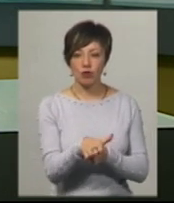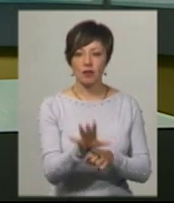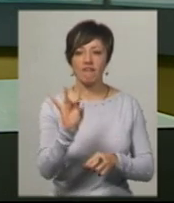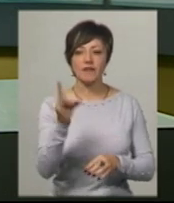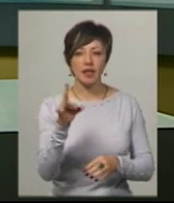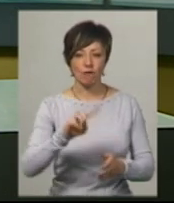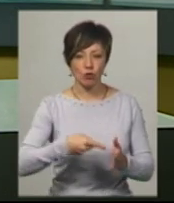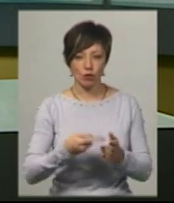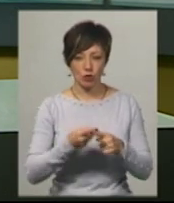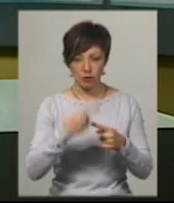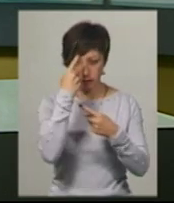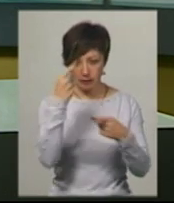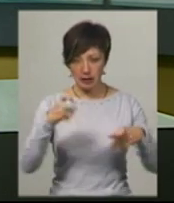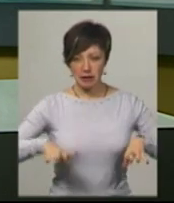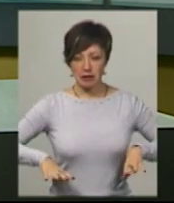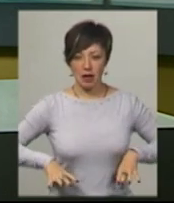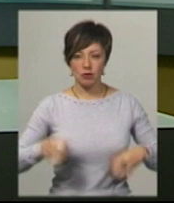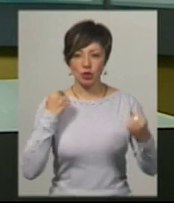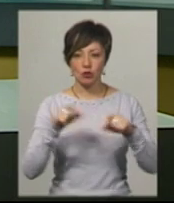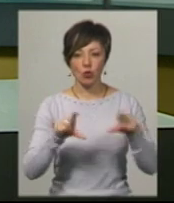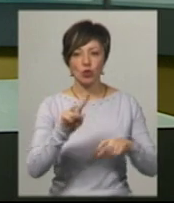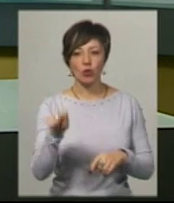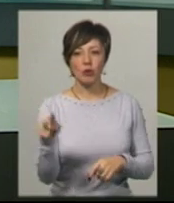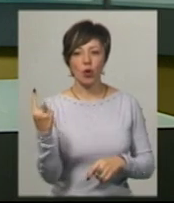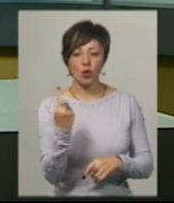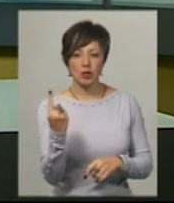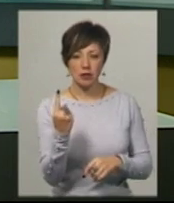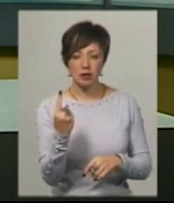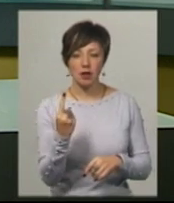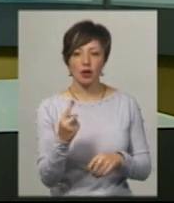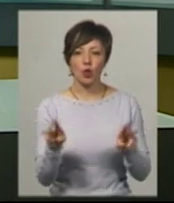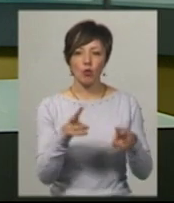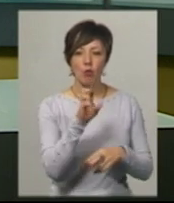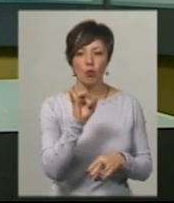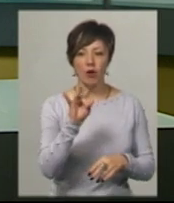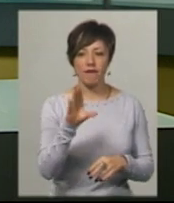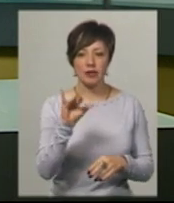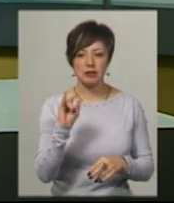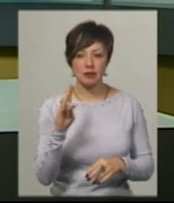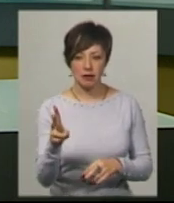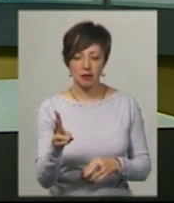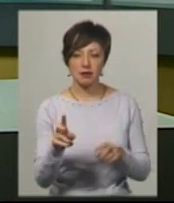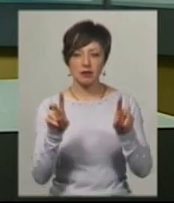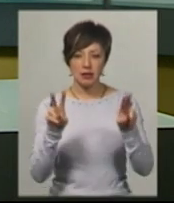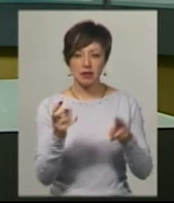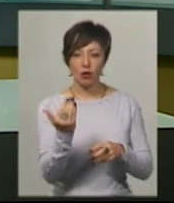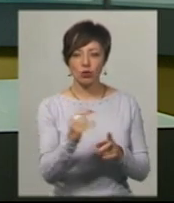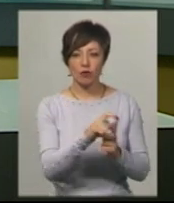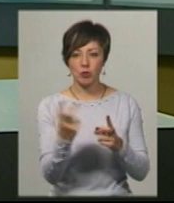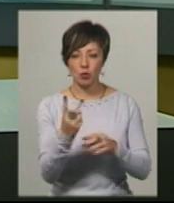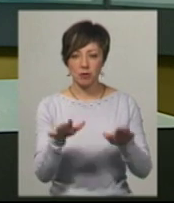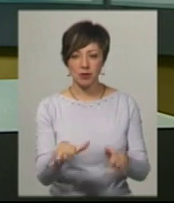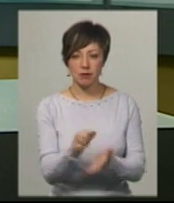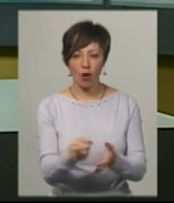у Рівному. Про це повідомив тренер ДЮД США номер один регбійного клубу «Буревісник» Олександр Мігунов. За його словами, друге місце